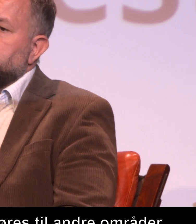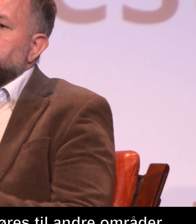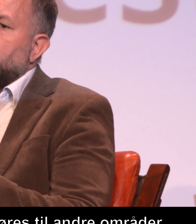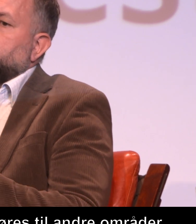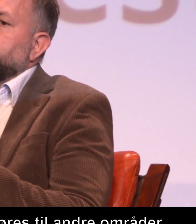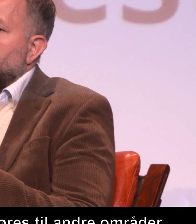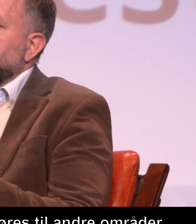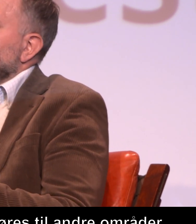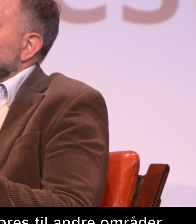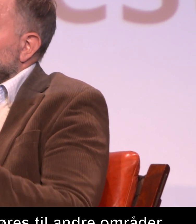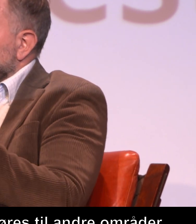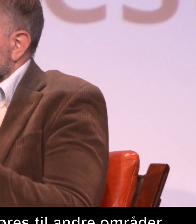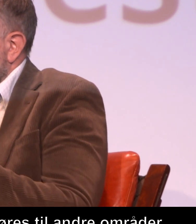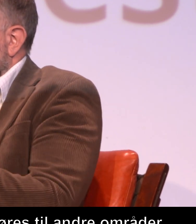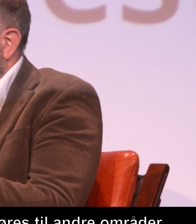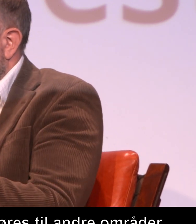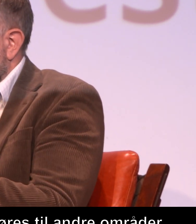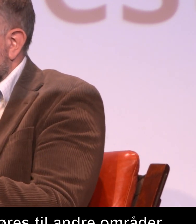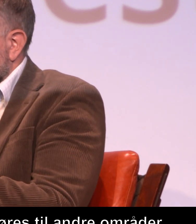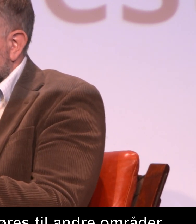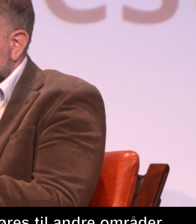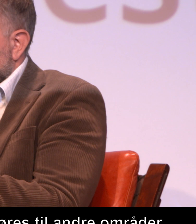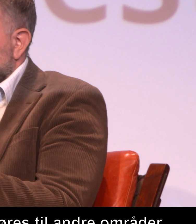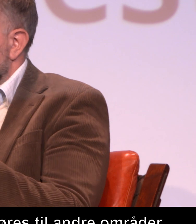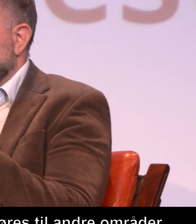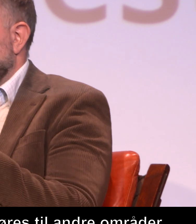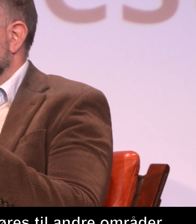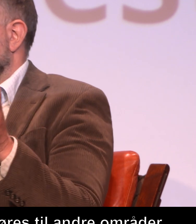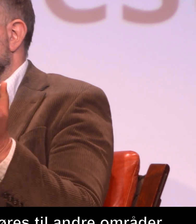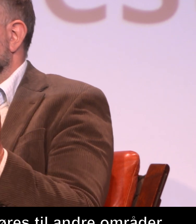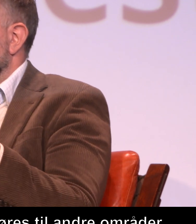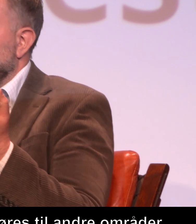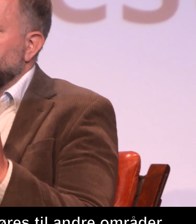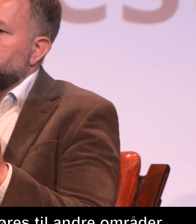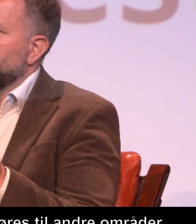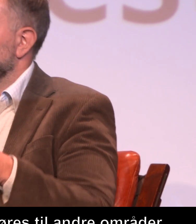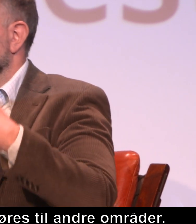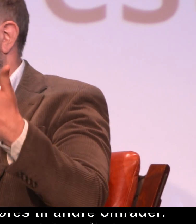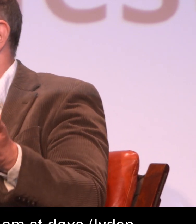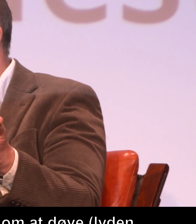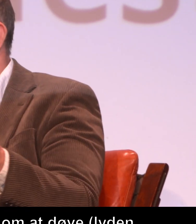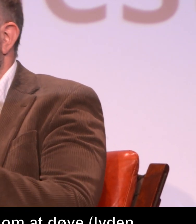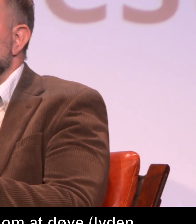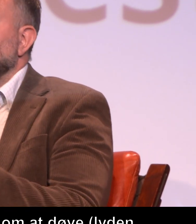at de skal bli berneutleire og levere sin tjeneste til tegnspråkkelige motakere. Så det var et klart behov, og var et klar